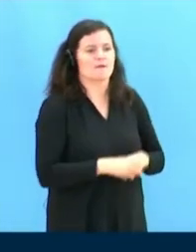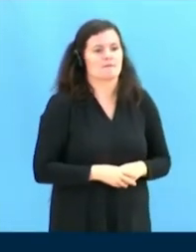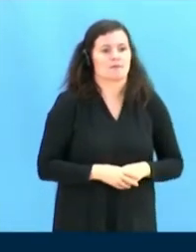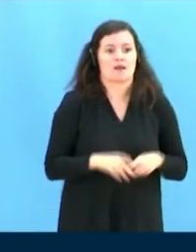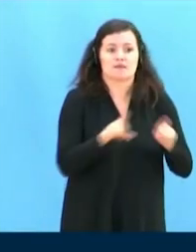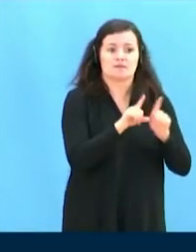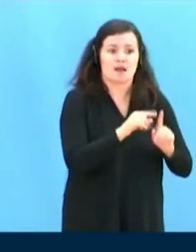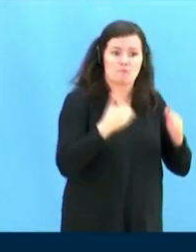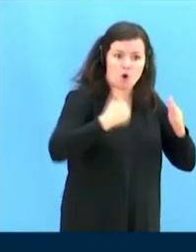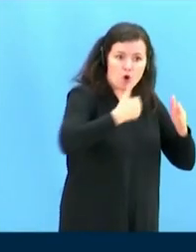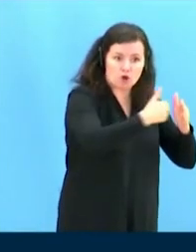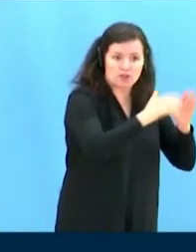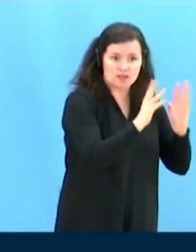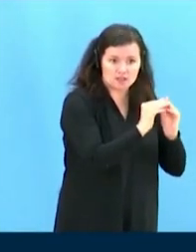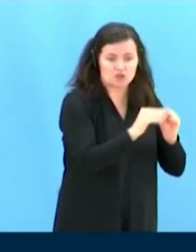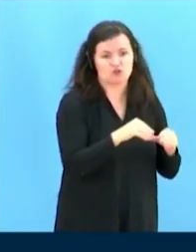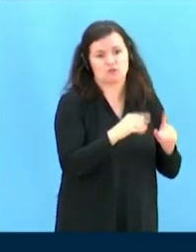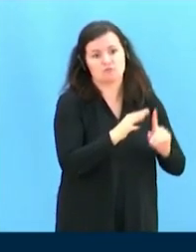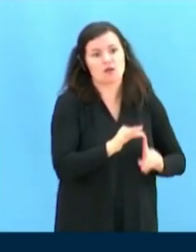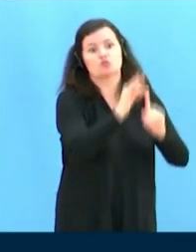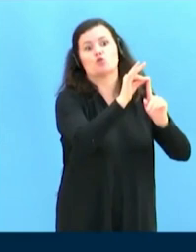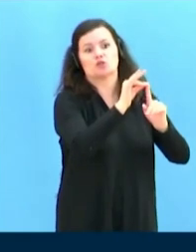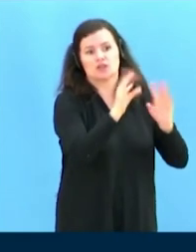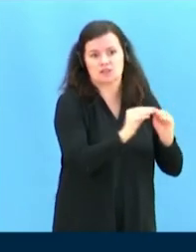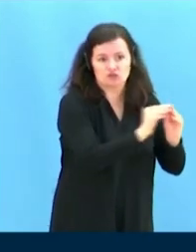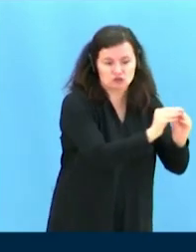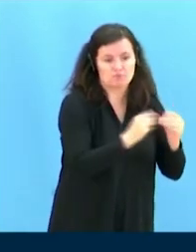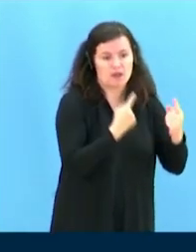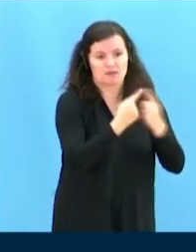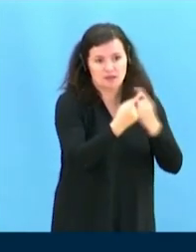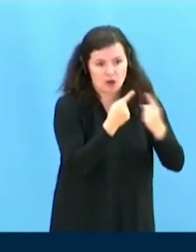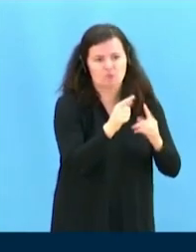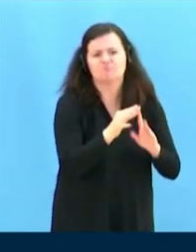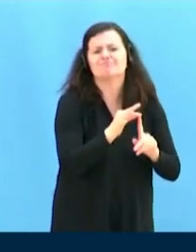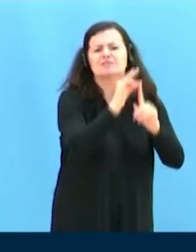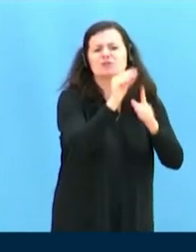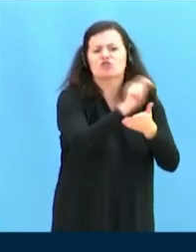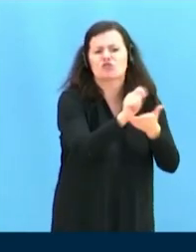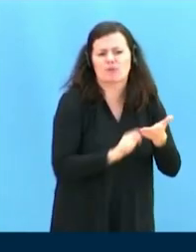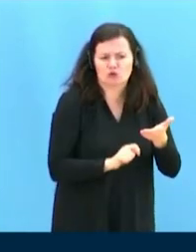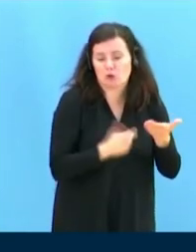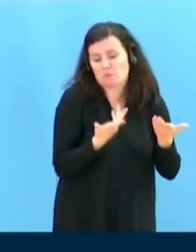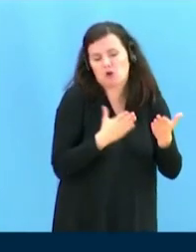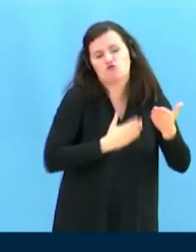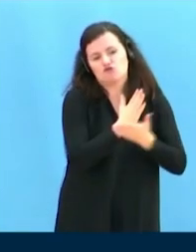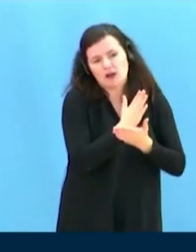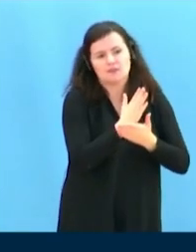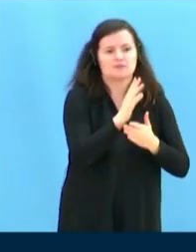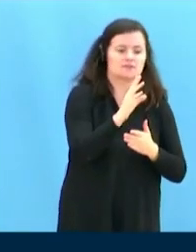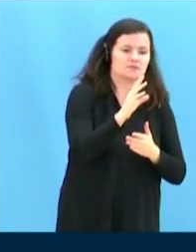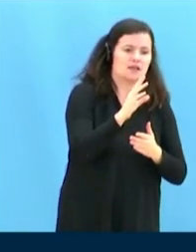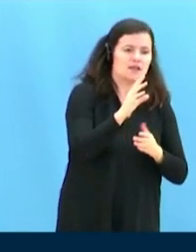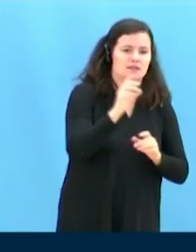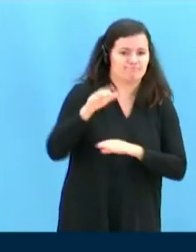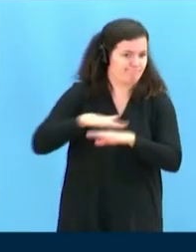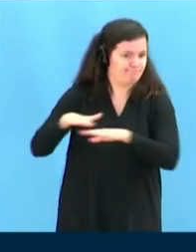interactif avec le rapporteur spécial sur les droits des peuples autochtones et d'autres titulaires de mandats au titre des procédures spéciales,